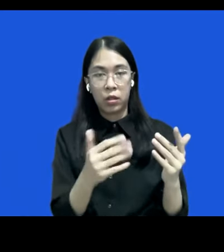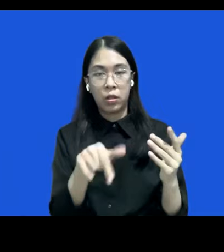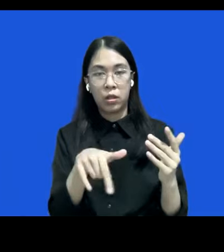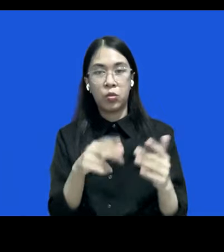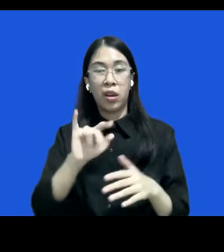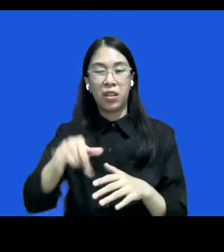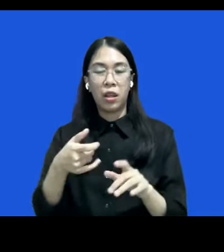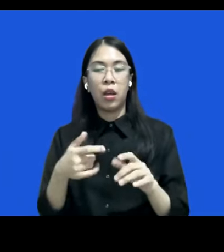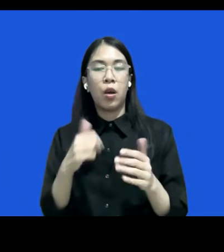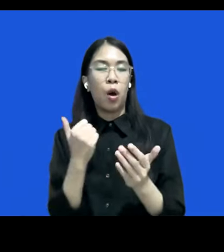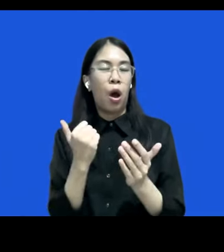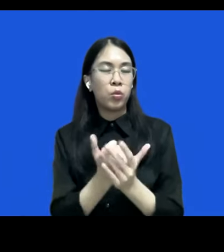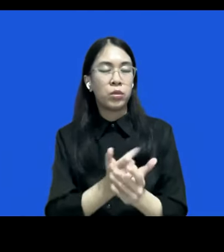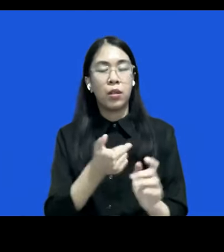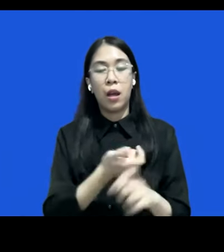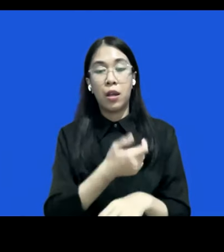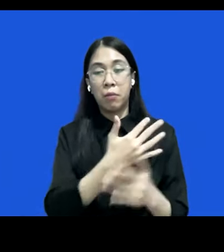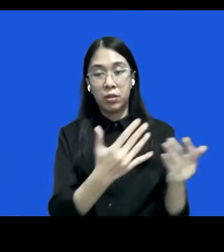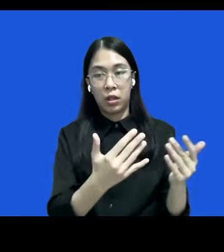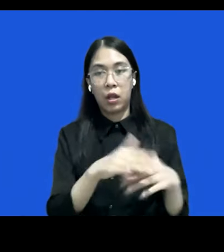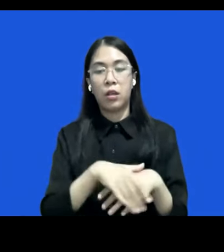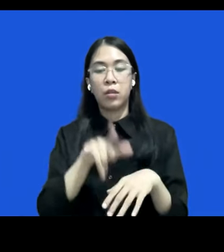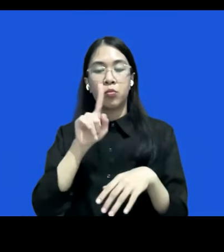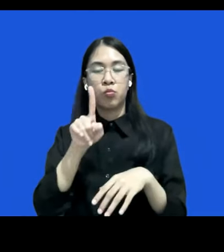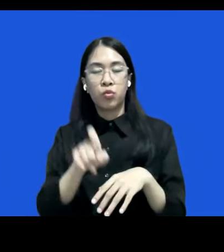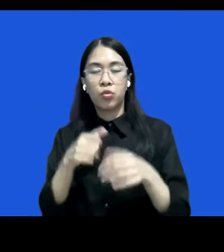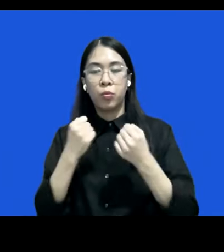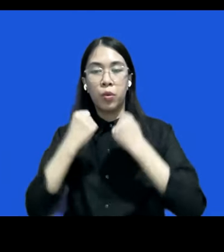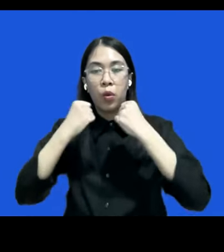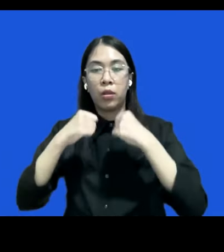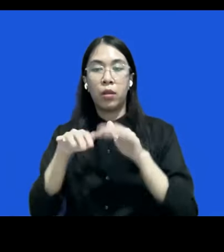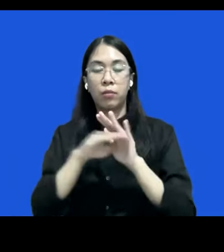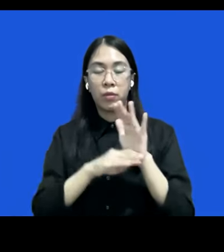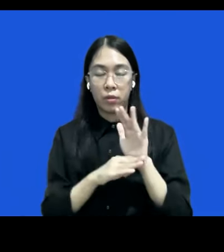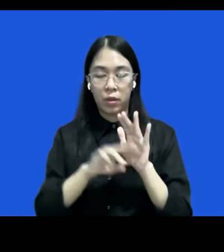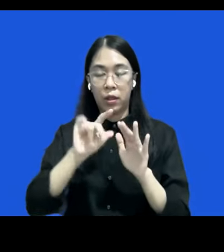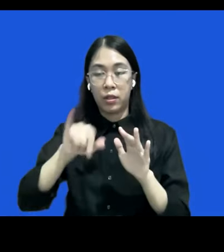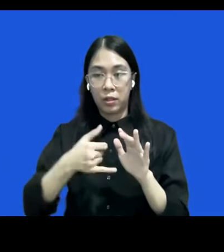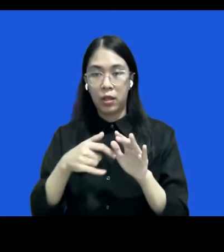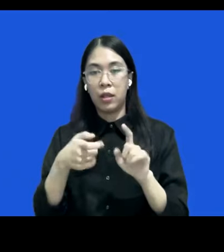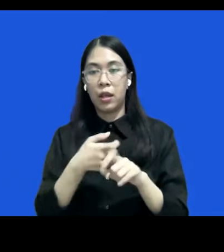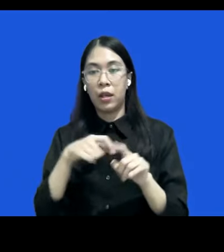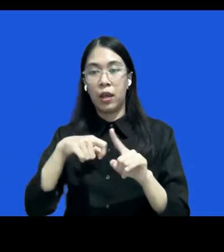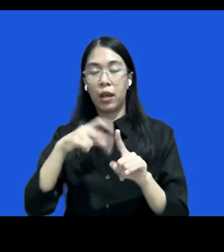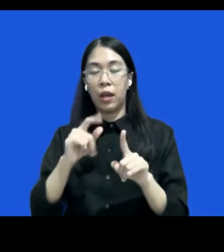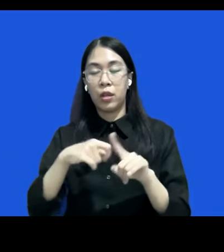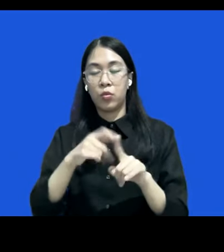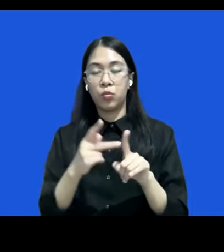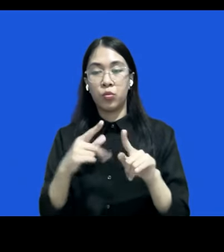datang dari masyarakat lalu kemudian diperlukan penguatan pengaturan RJ dalam RQH RU